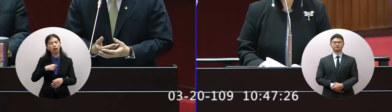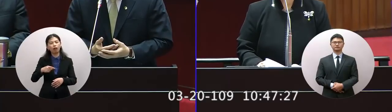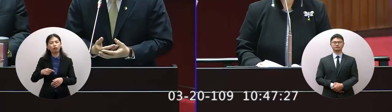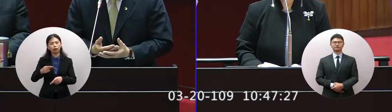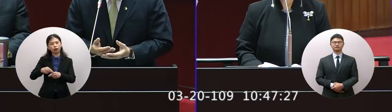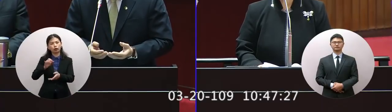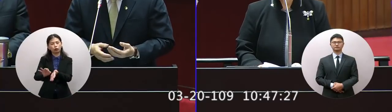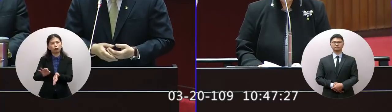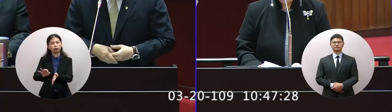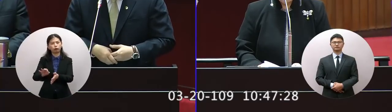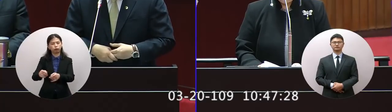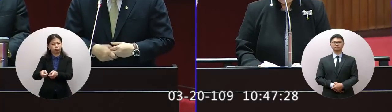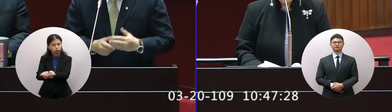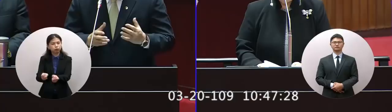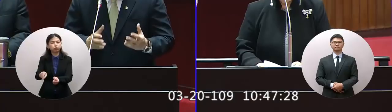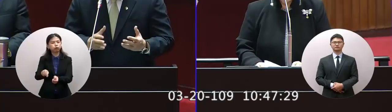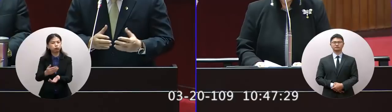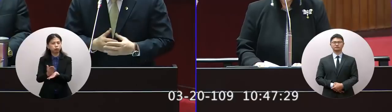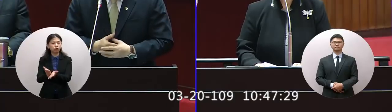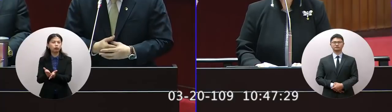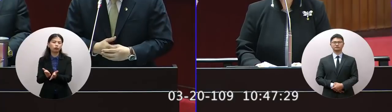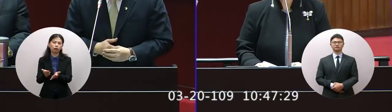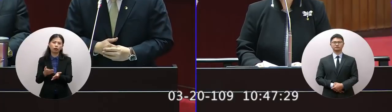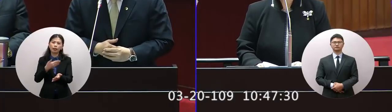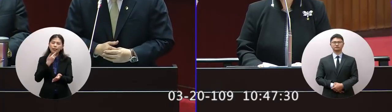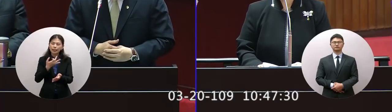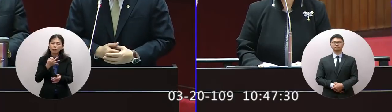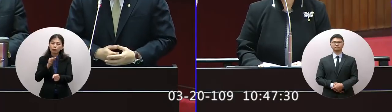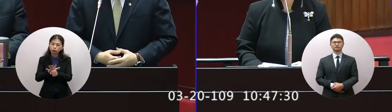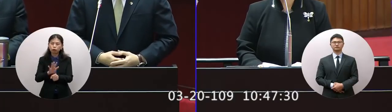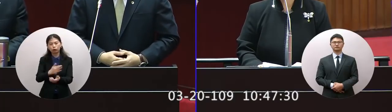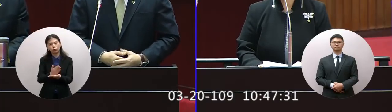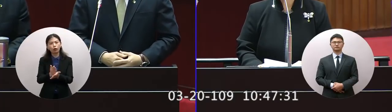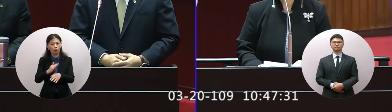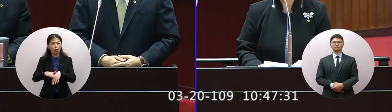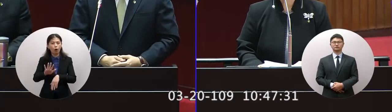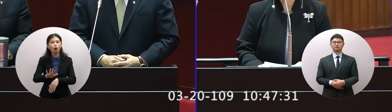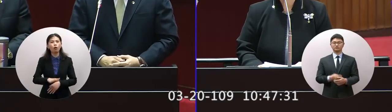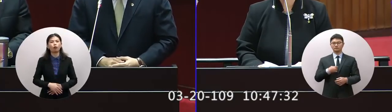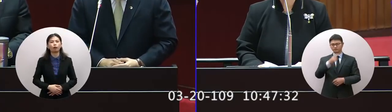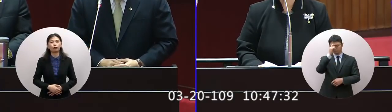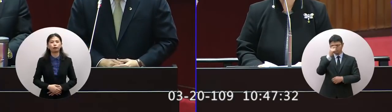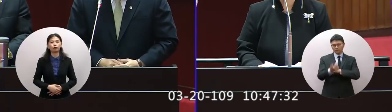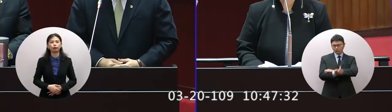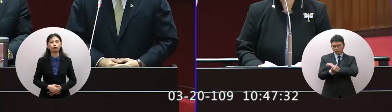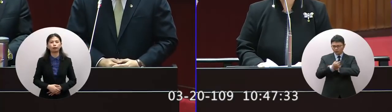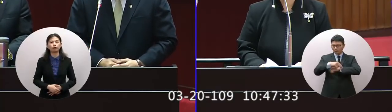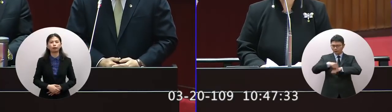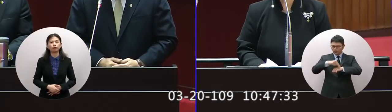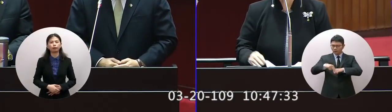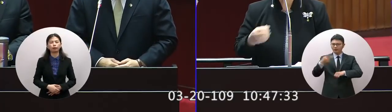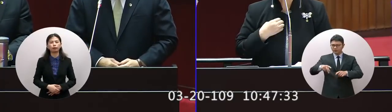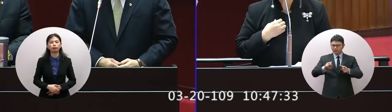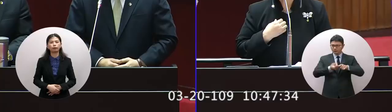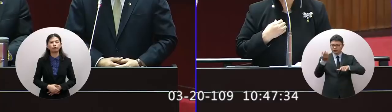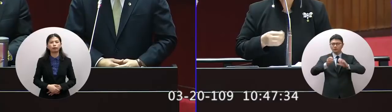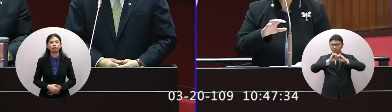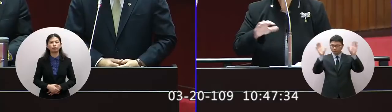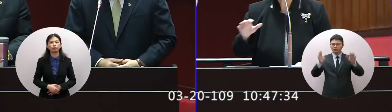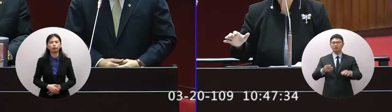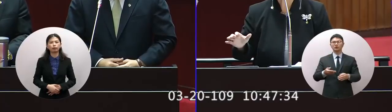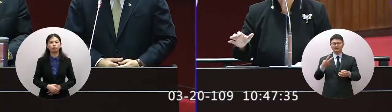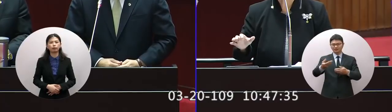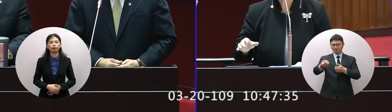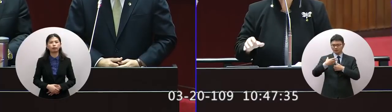其他的這些利息的一個補貼等等所以我們希望說趕快演藝公佈也好也讓我們知道